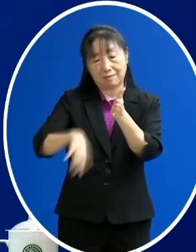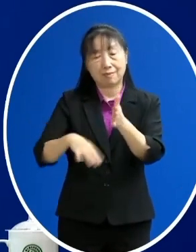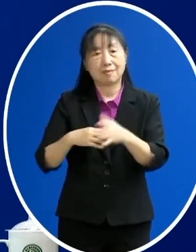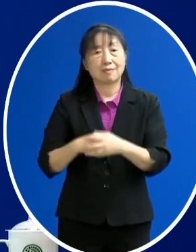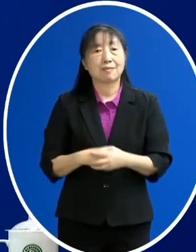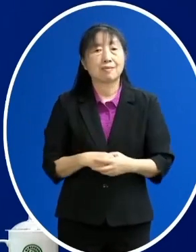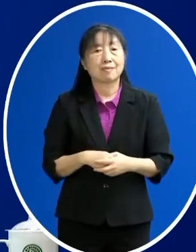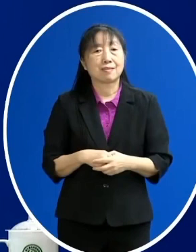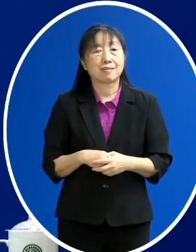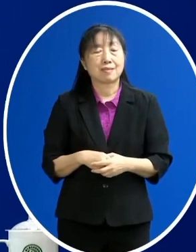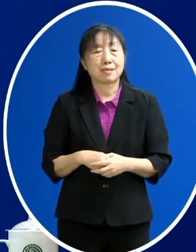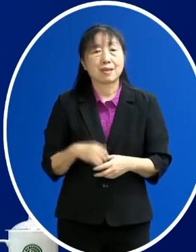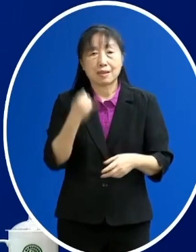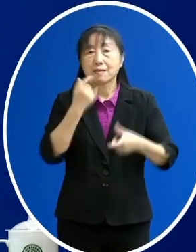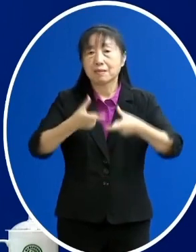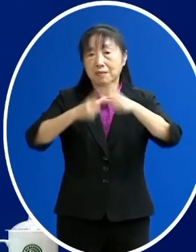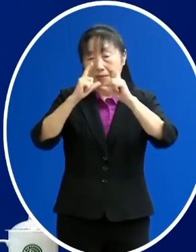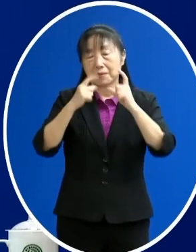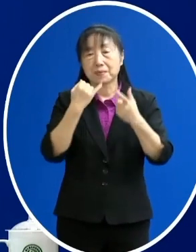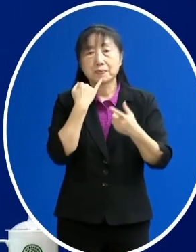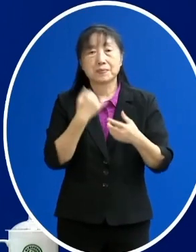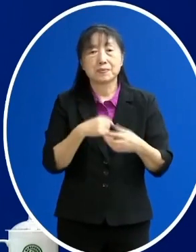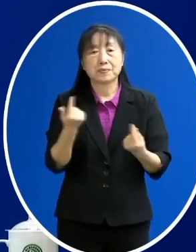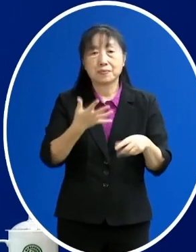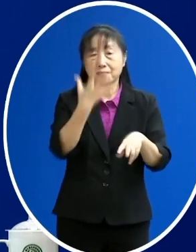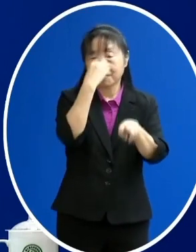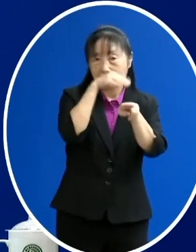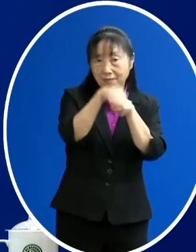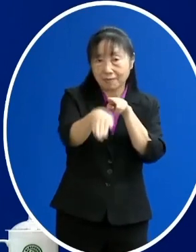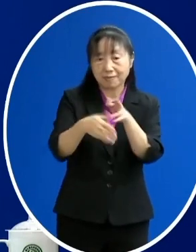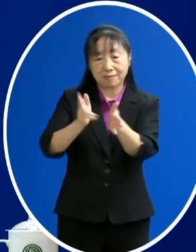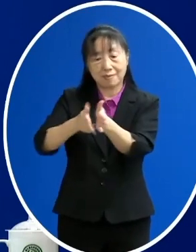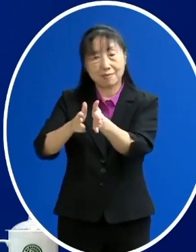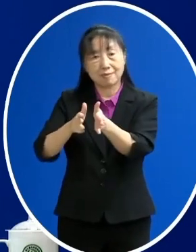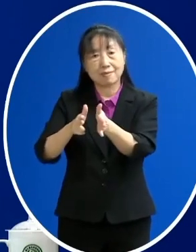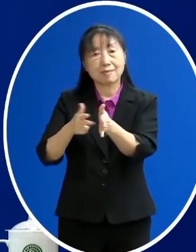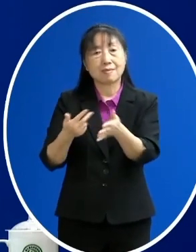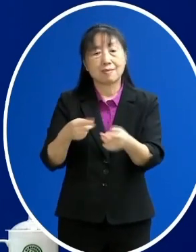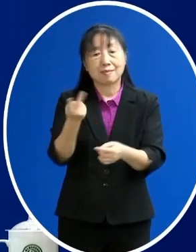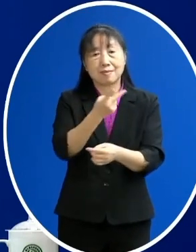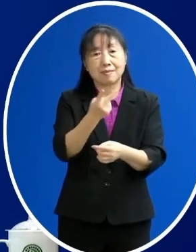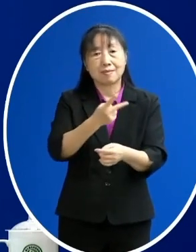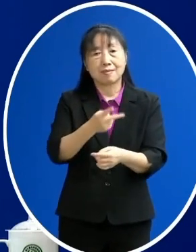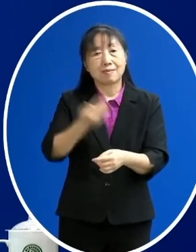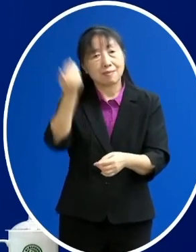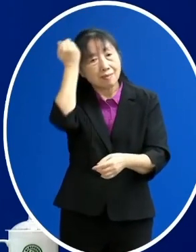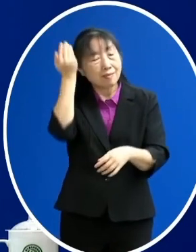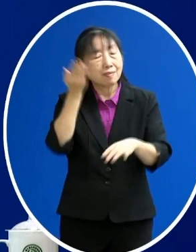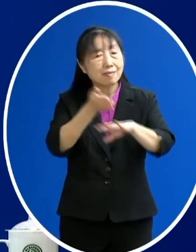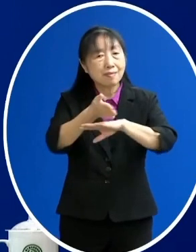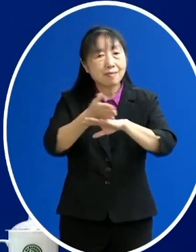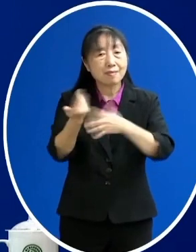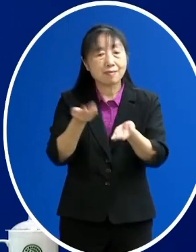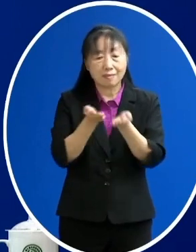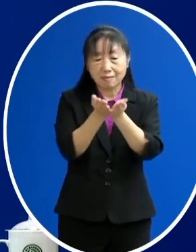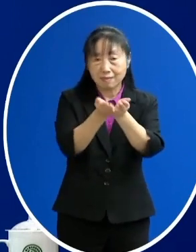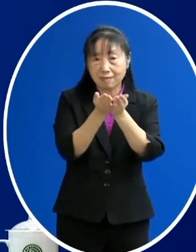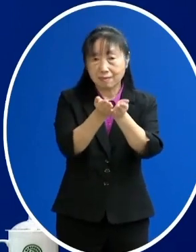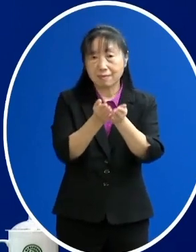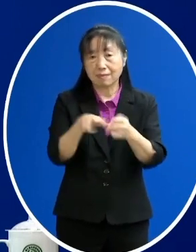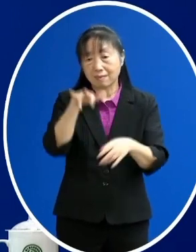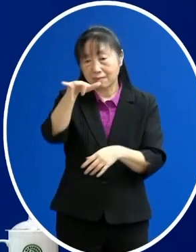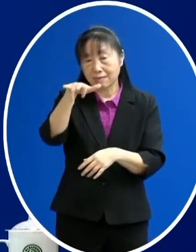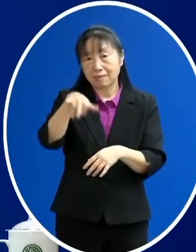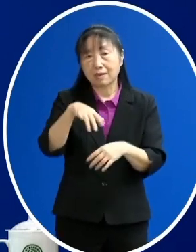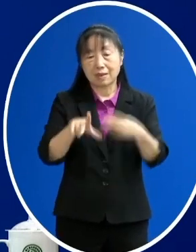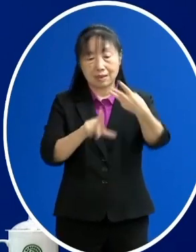那那個就是高鐵台鐵這一些雙鐵客運還有船舶國內航班的部分也